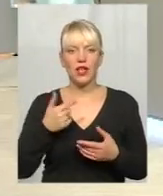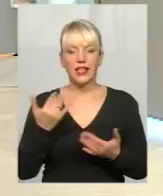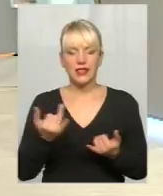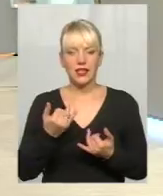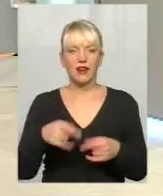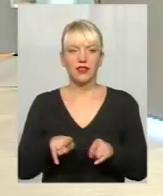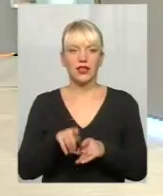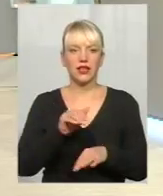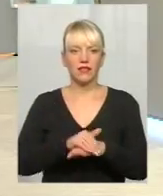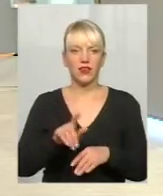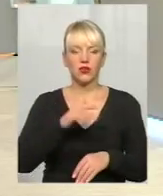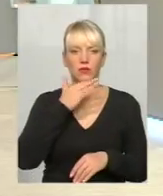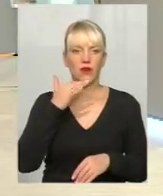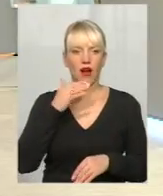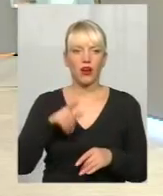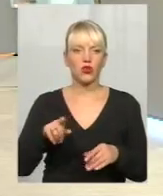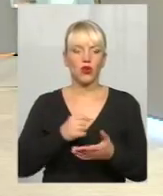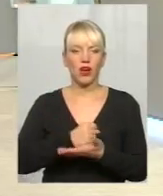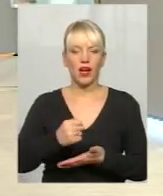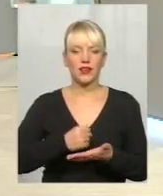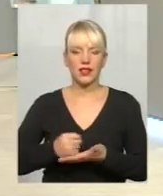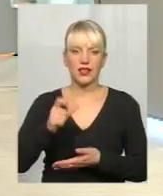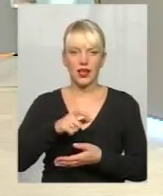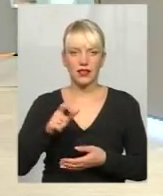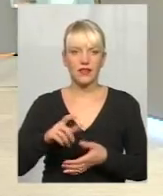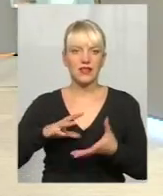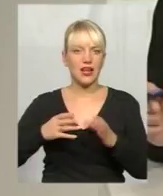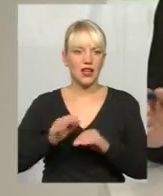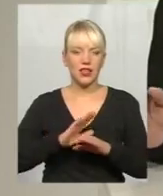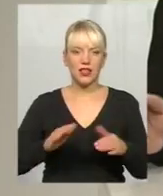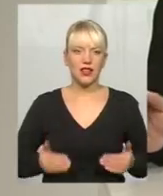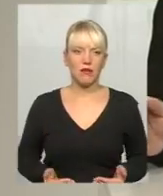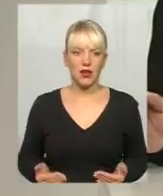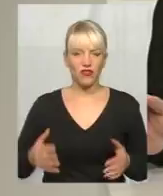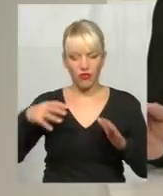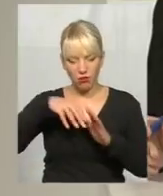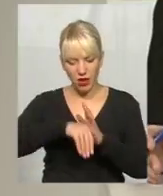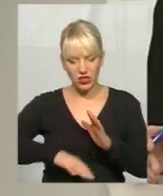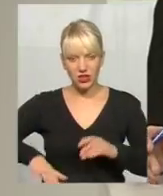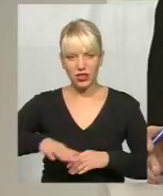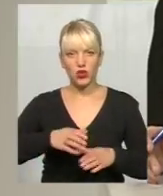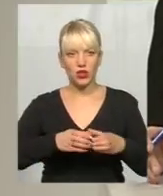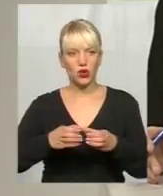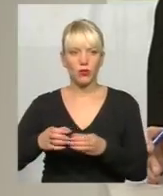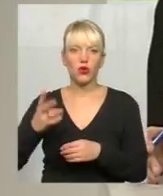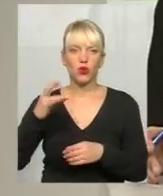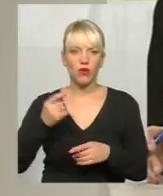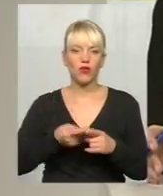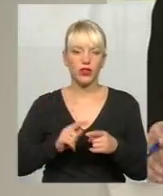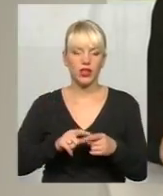чимало кандидатів, вони взагалі не мешкають в межах цих територіальних громад, але вони туди йшли.